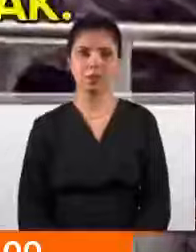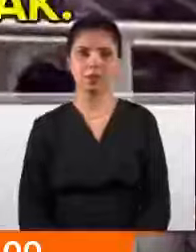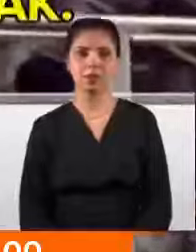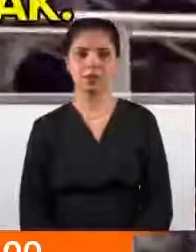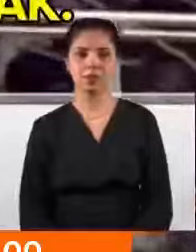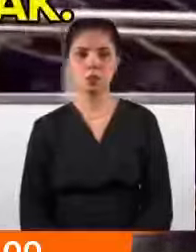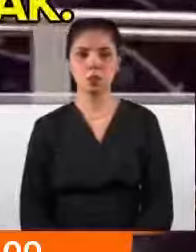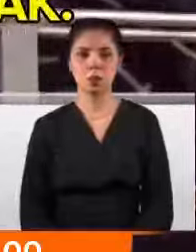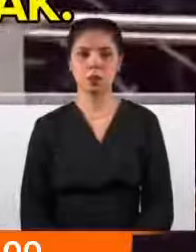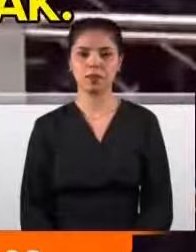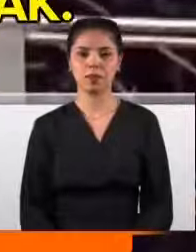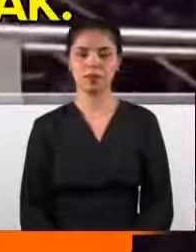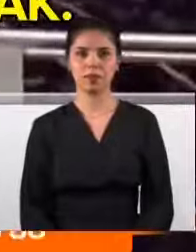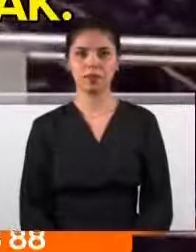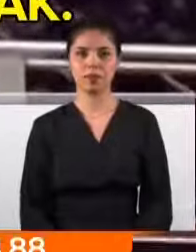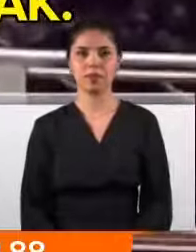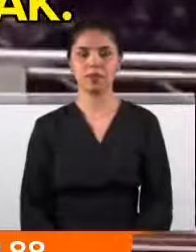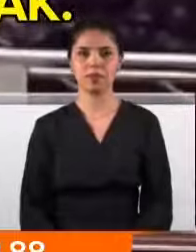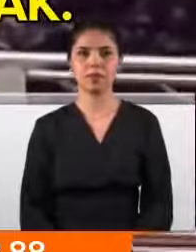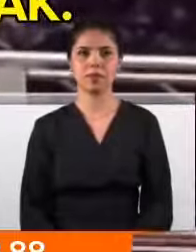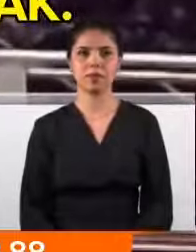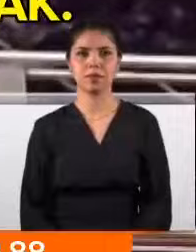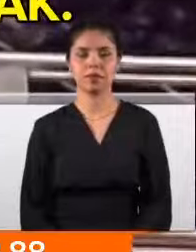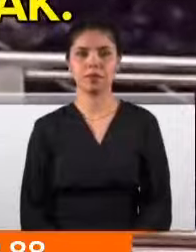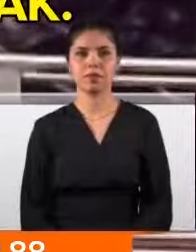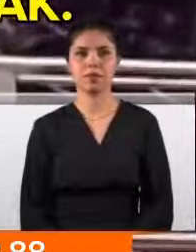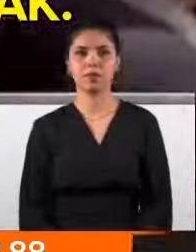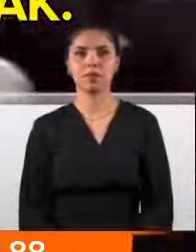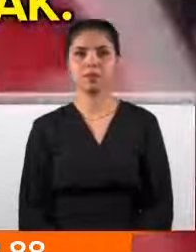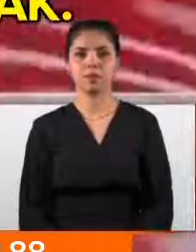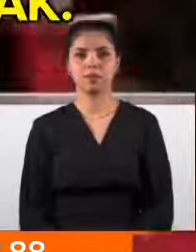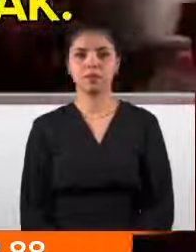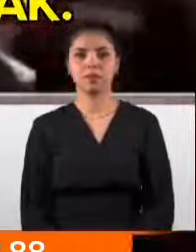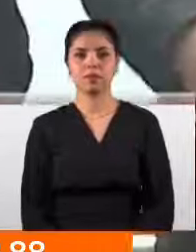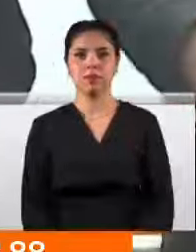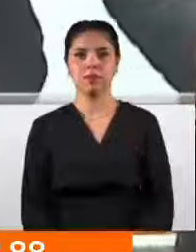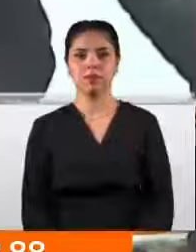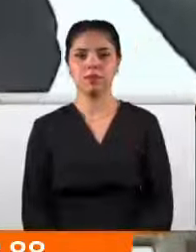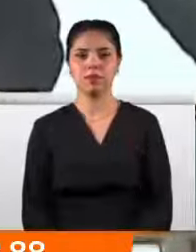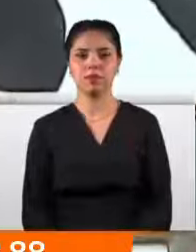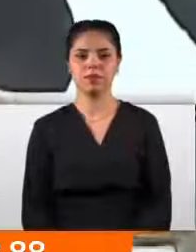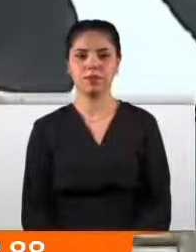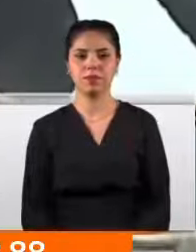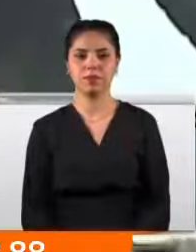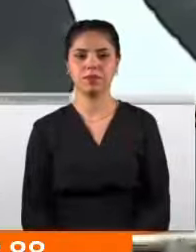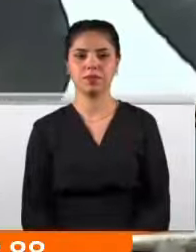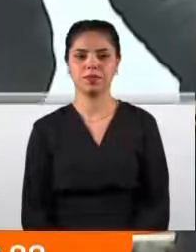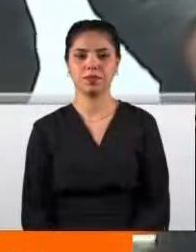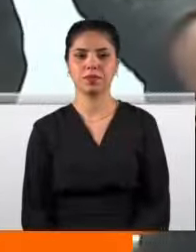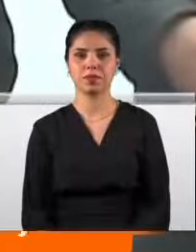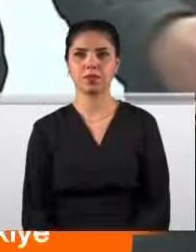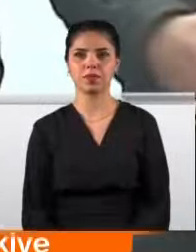DEM Parti hariç bütün siyasi partilere açık olacak. Orada bir küçük